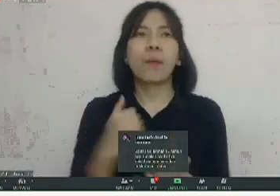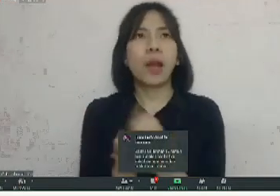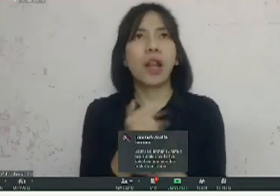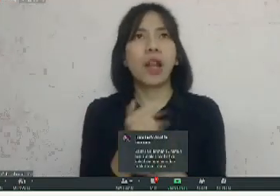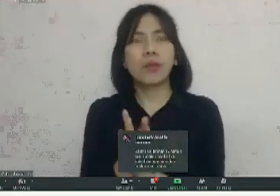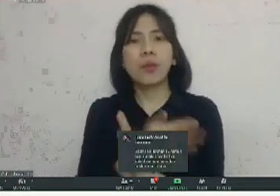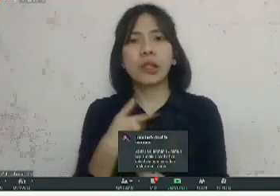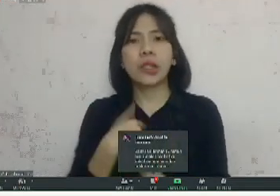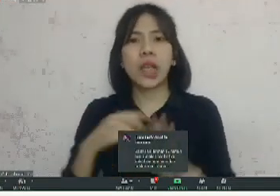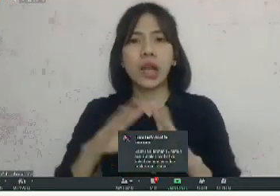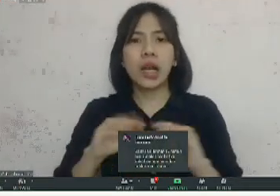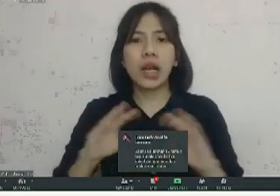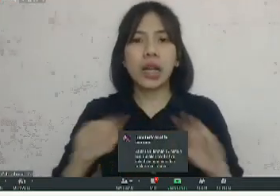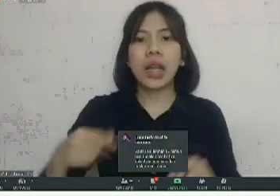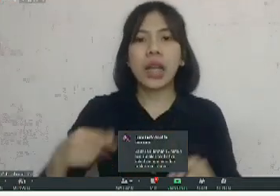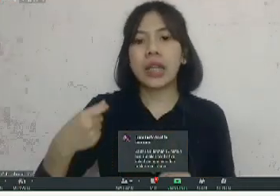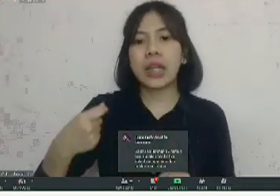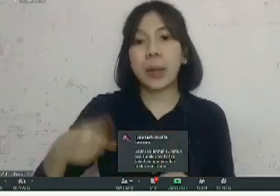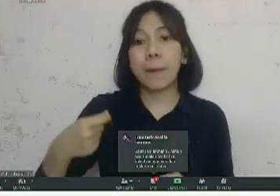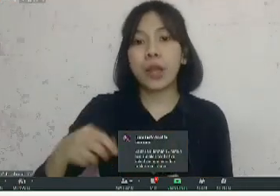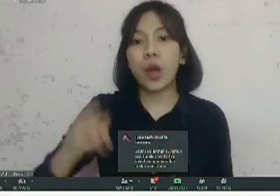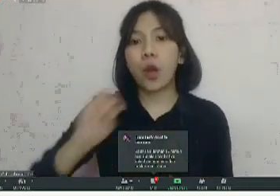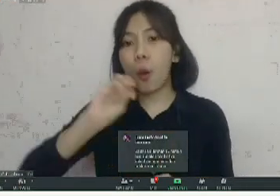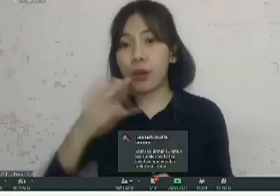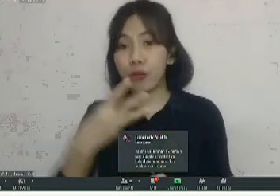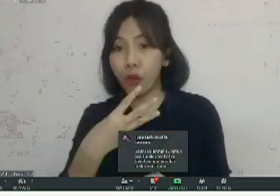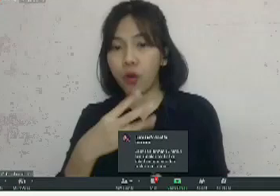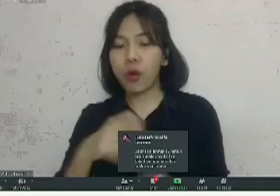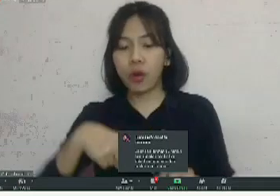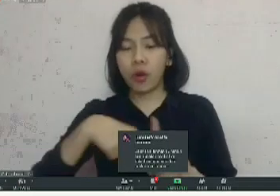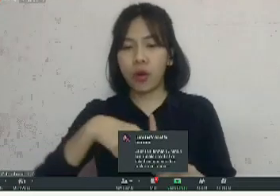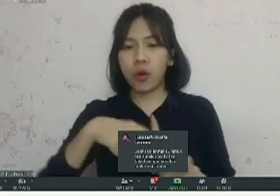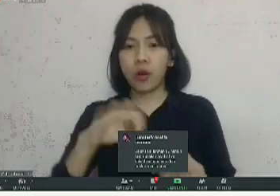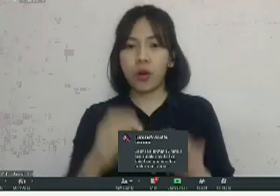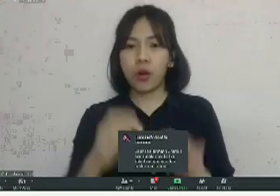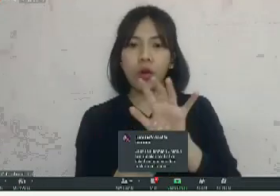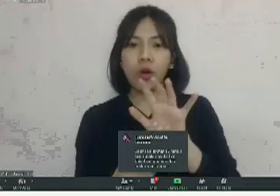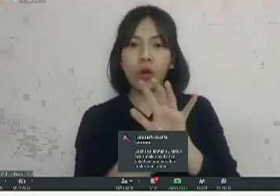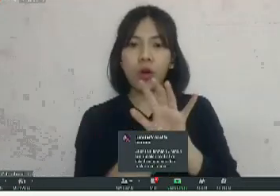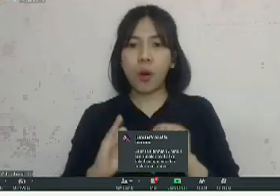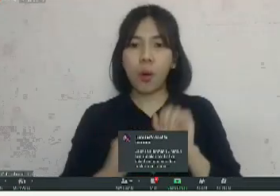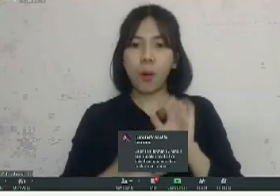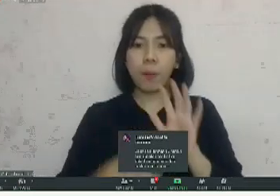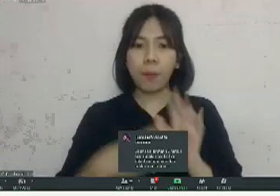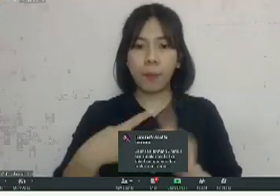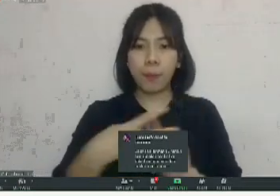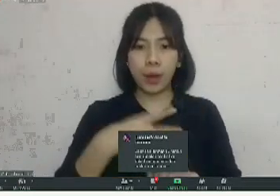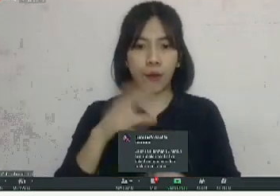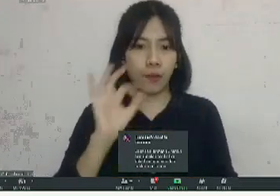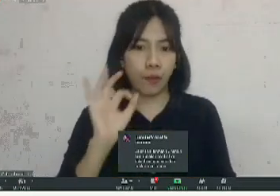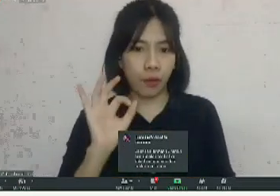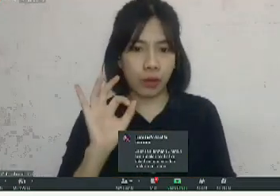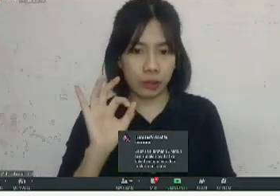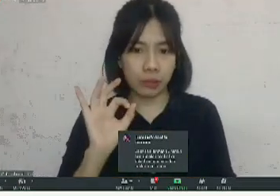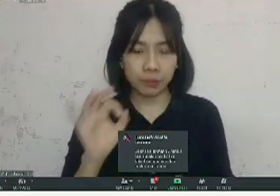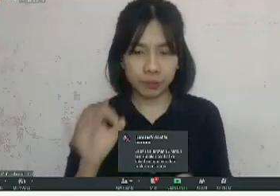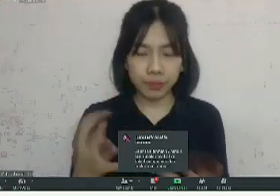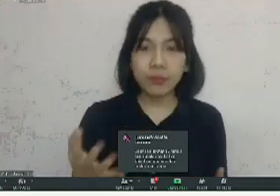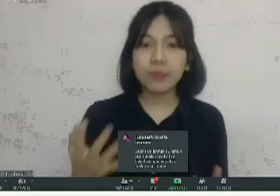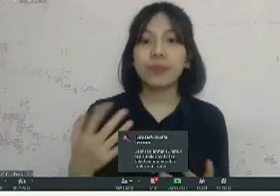honorer di Kementerian Kominfo waktu itu sebagai struktur komputer lalu ikut karena waktu itu formasi